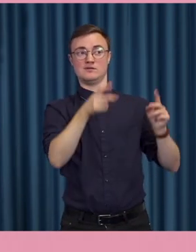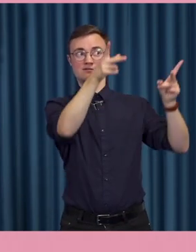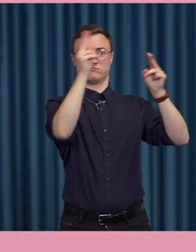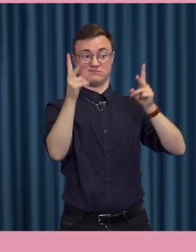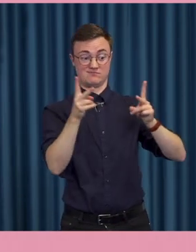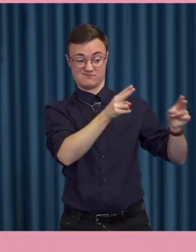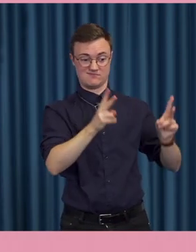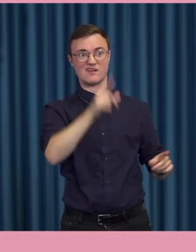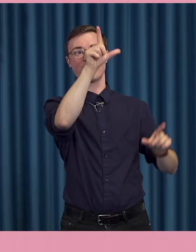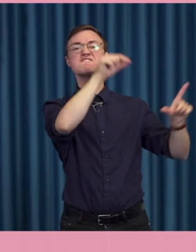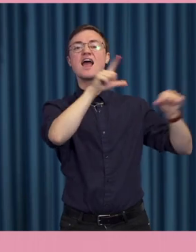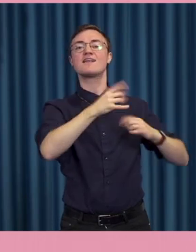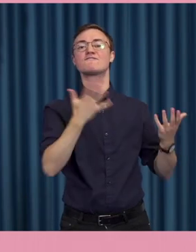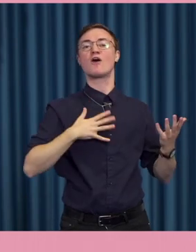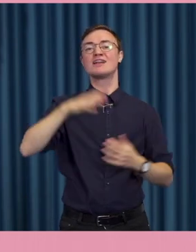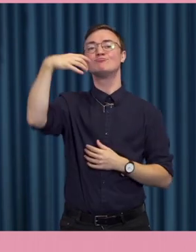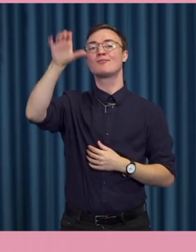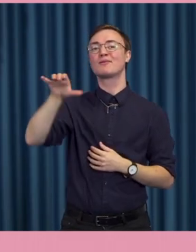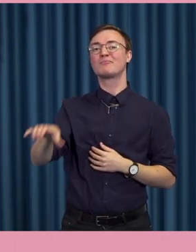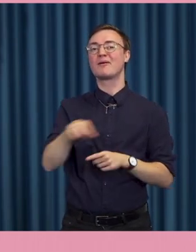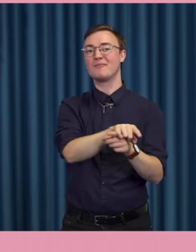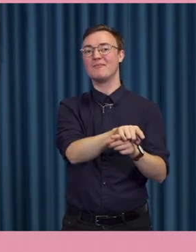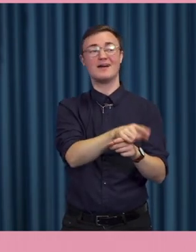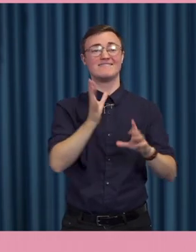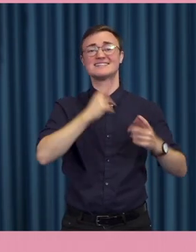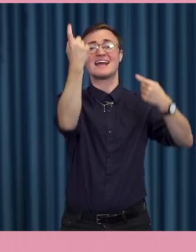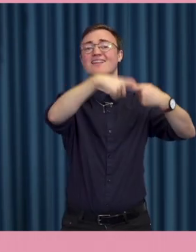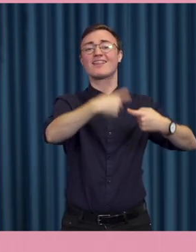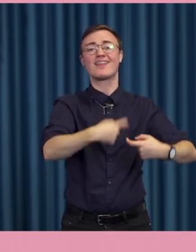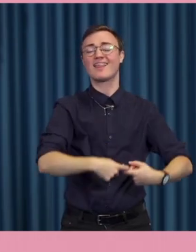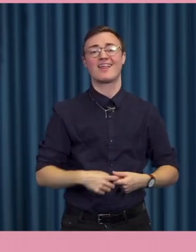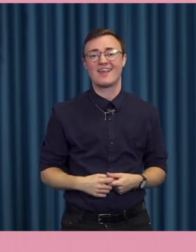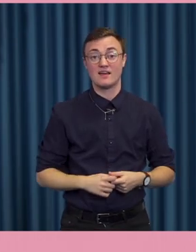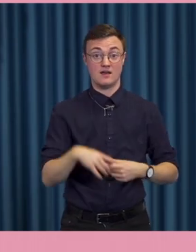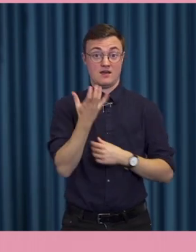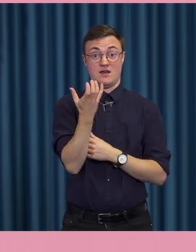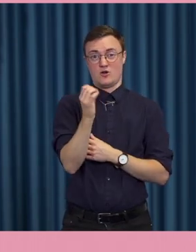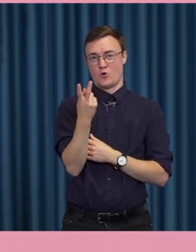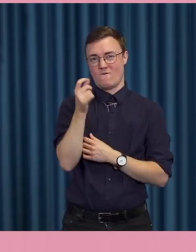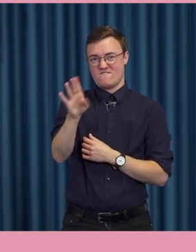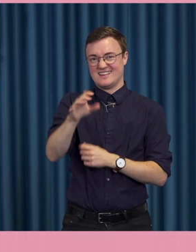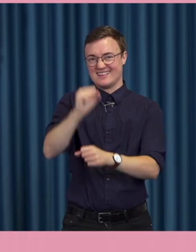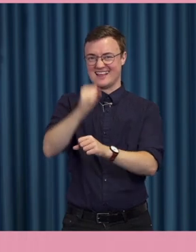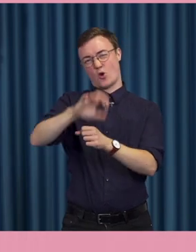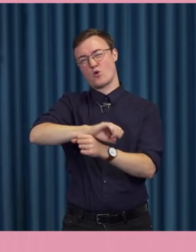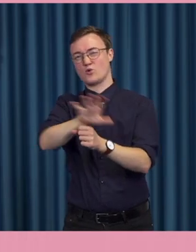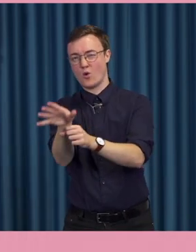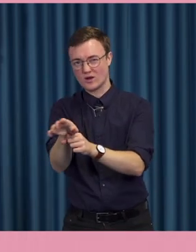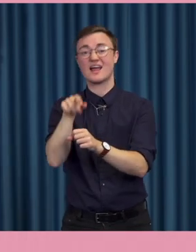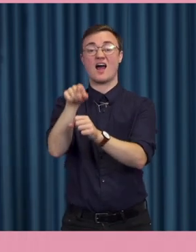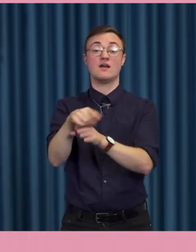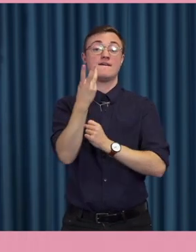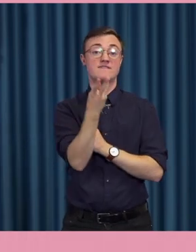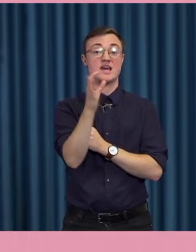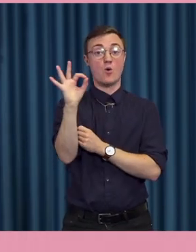vi också i andra rörelser. Om man ser på covid-19 så har WHO till och med